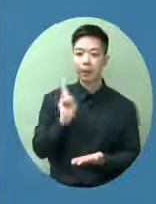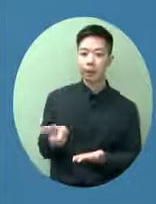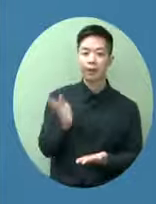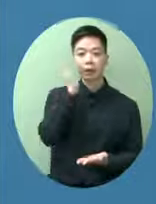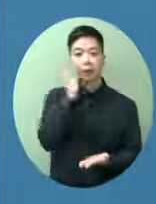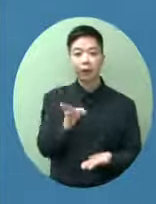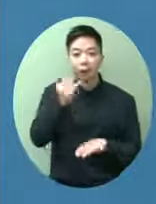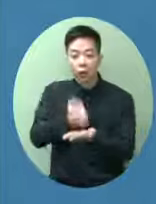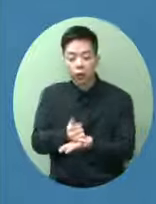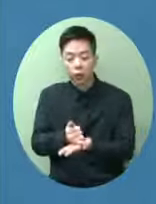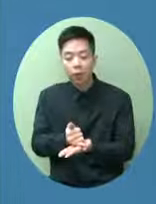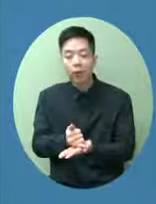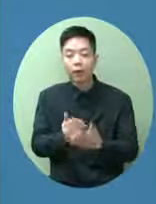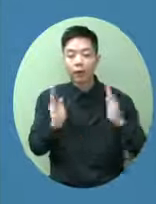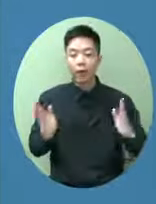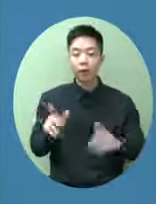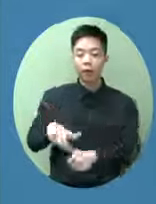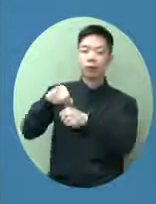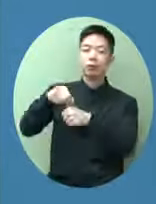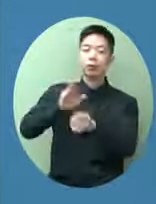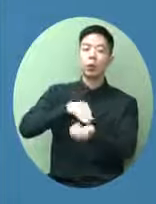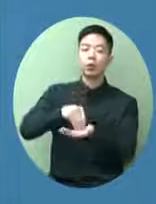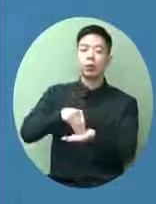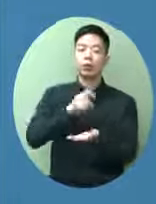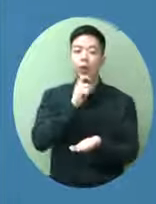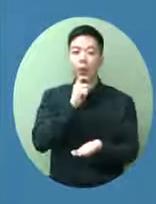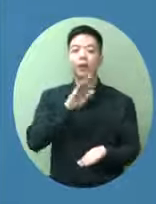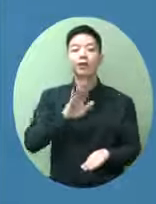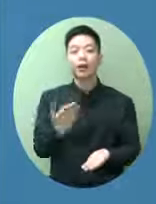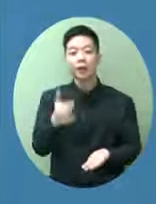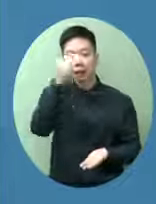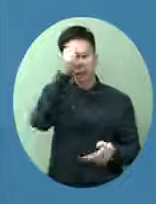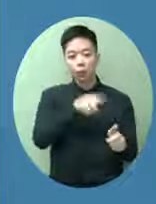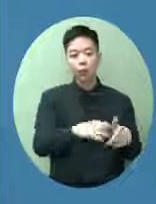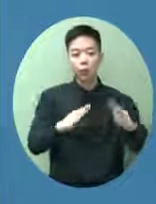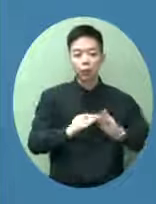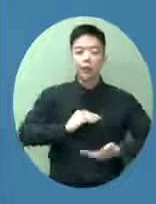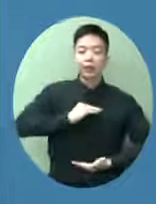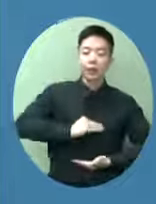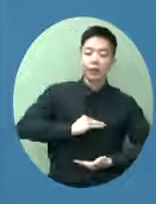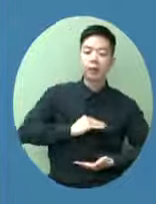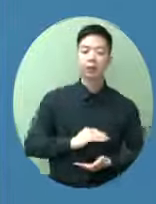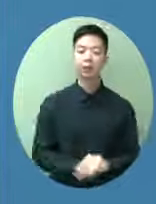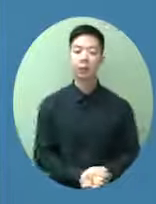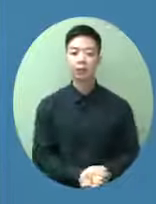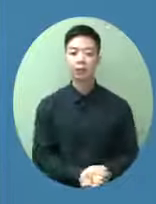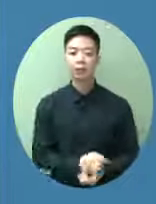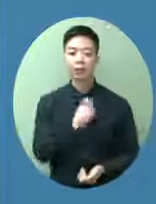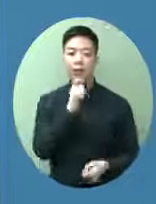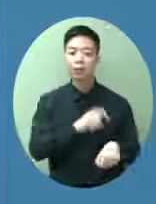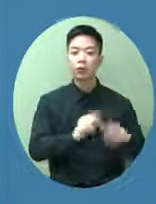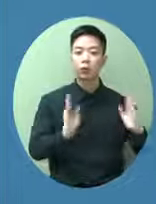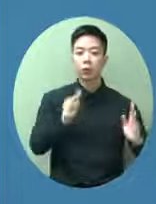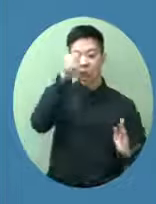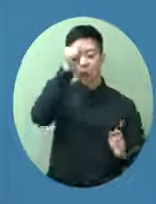別它出來但是大家可以想像對於醫院管理局是很大的壓力有一段時間醫院管理局的住院人數已經